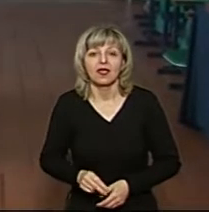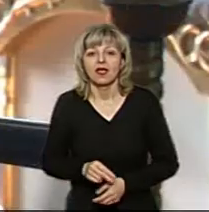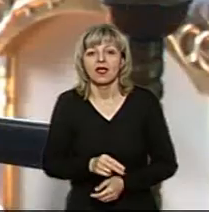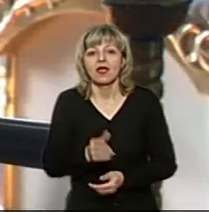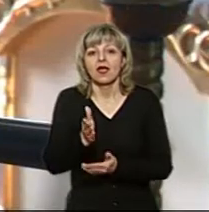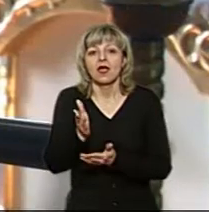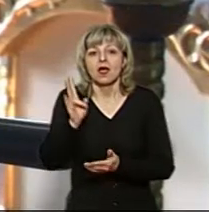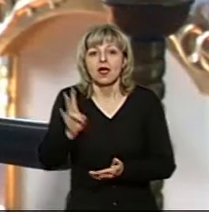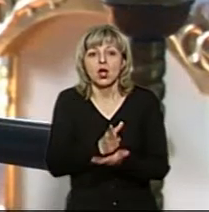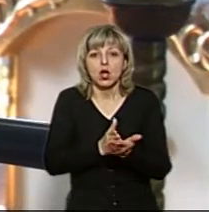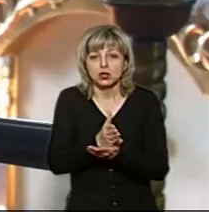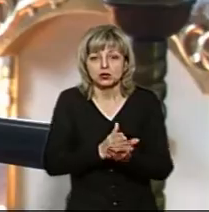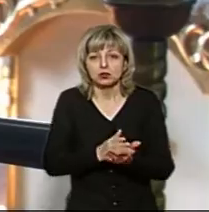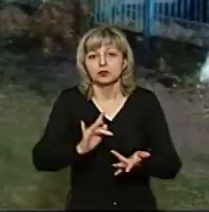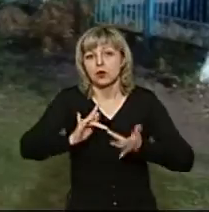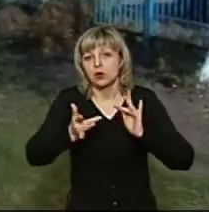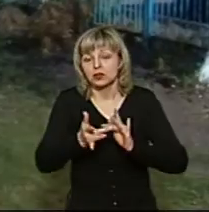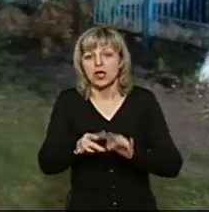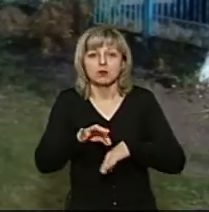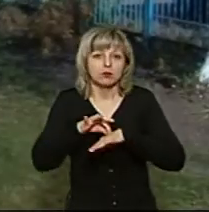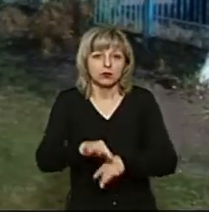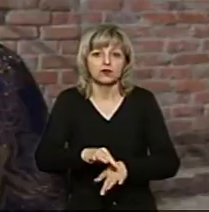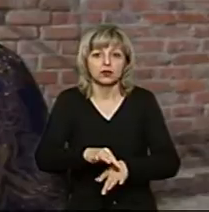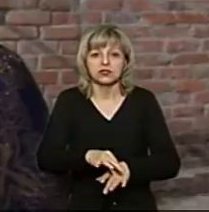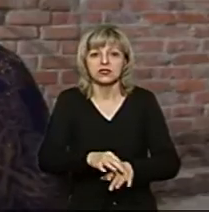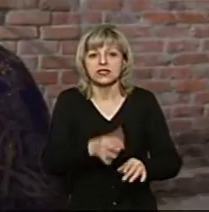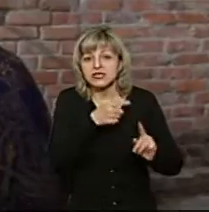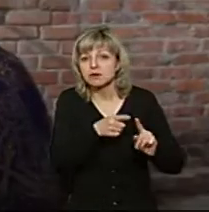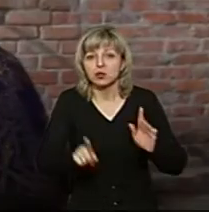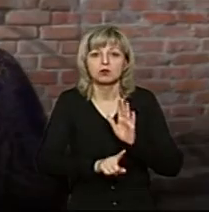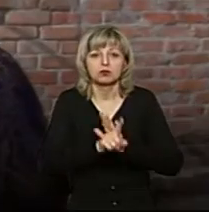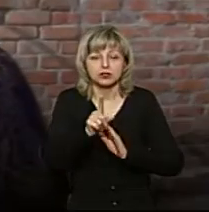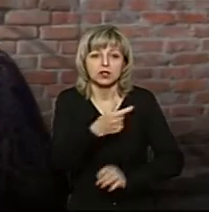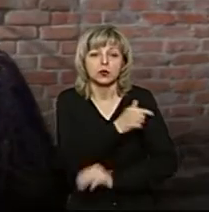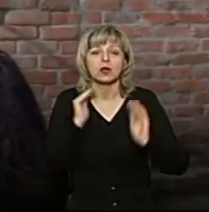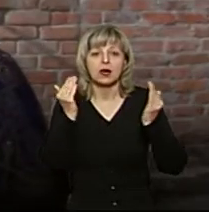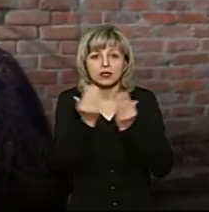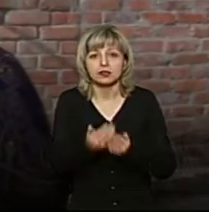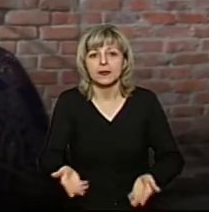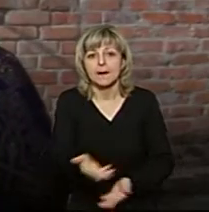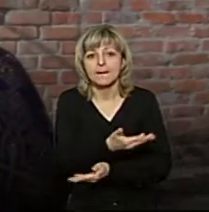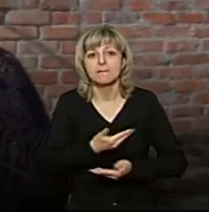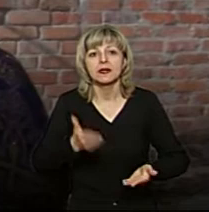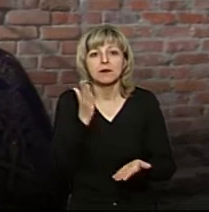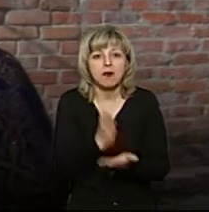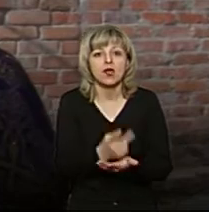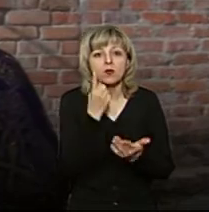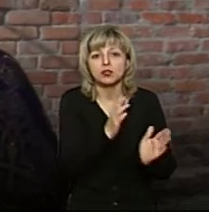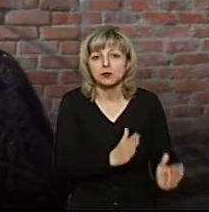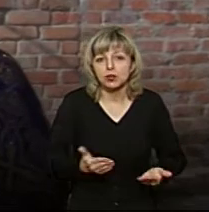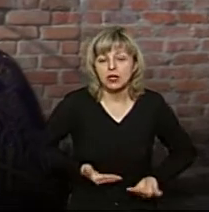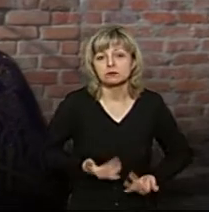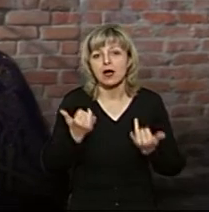храму проводить від початку карантину. «Ми привикли, один украд, один устрій життя в нас був. Зараз ми живемо в іншому,